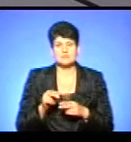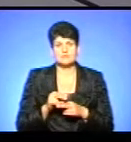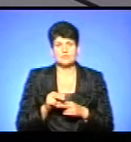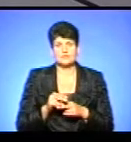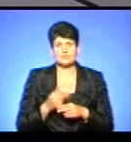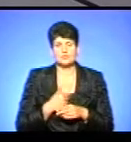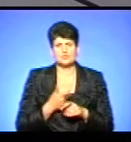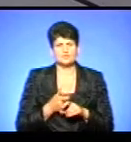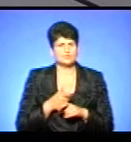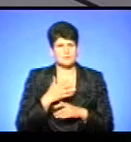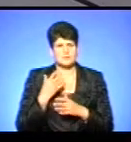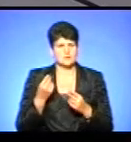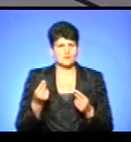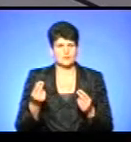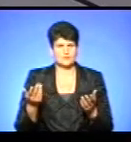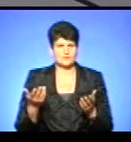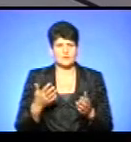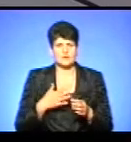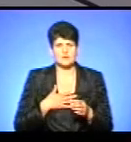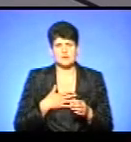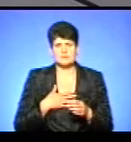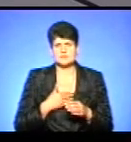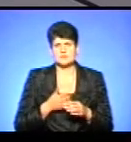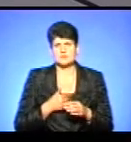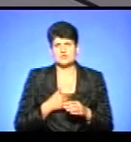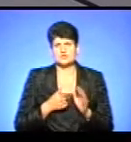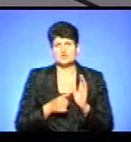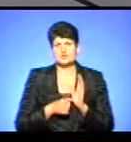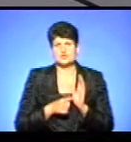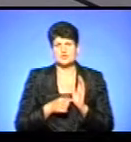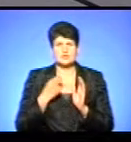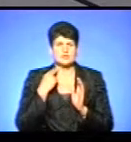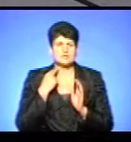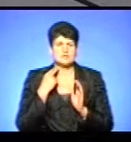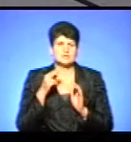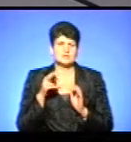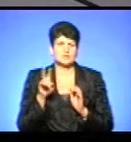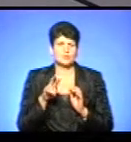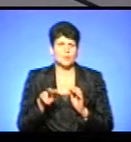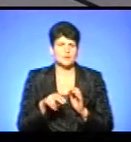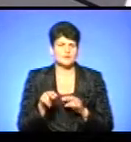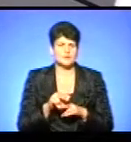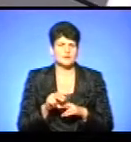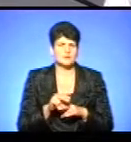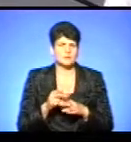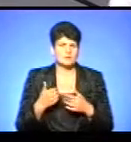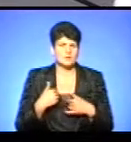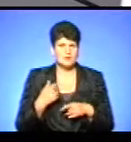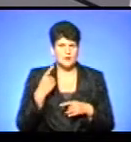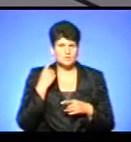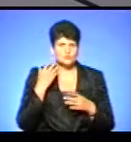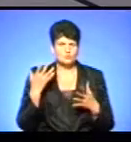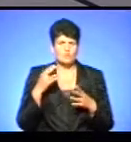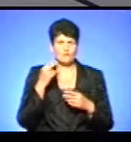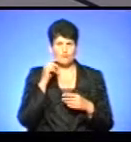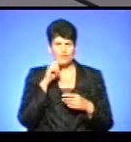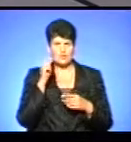хочуть дуже багато. в Канаді, вони захотіли 600 канадійських доларів за ремонт. Я просто думаю, як так, якщо в